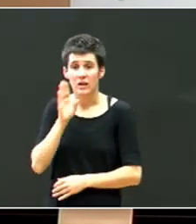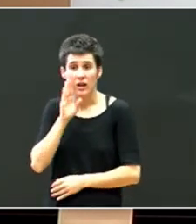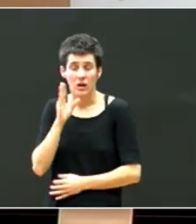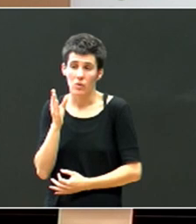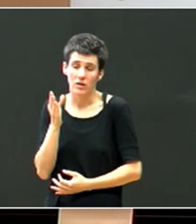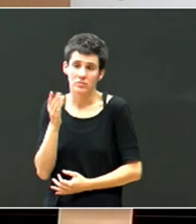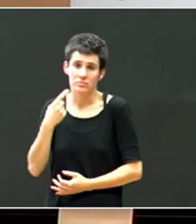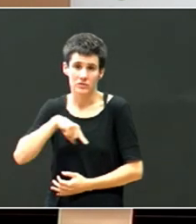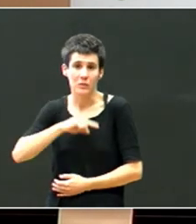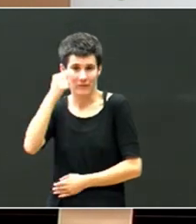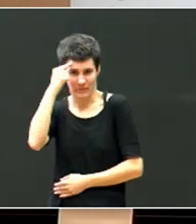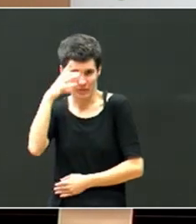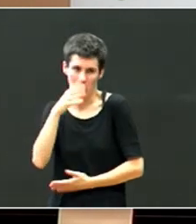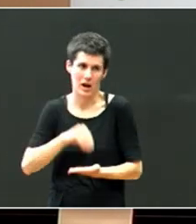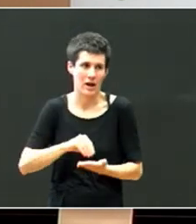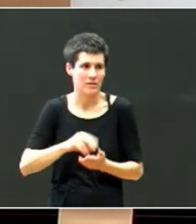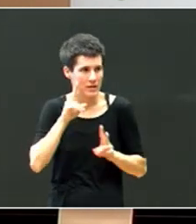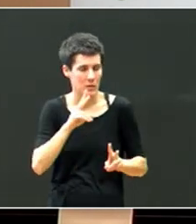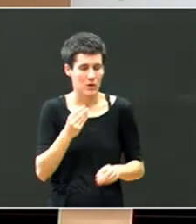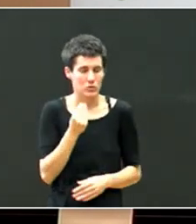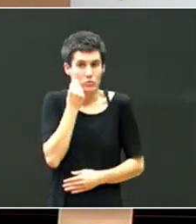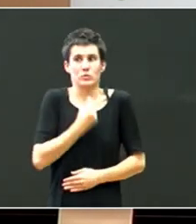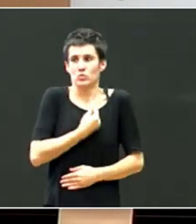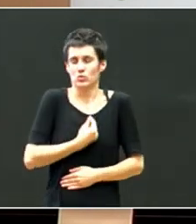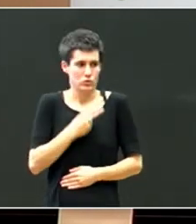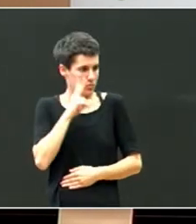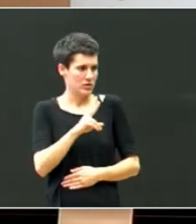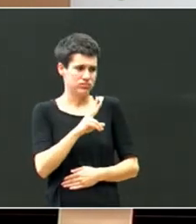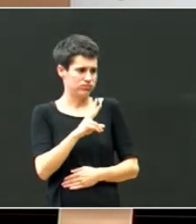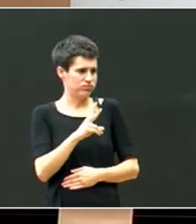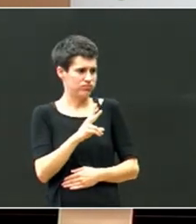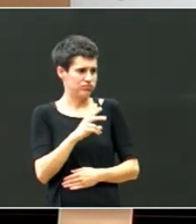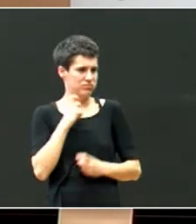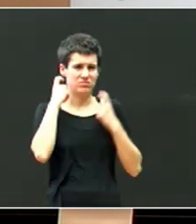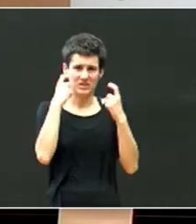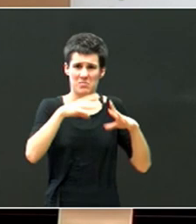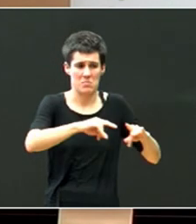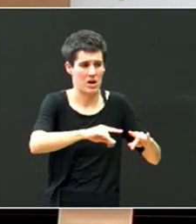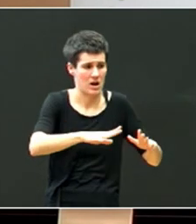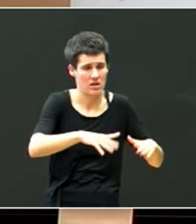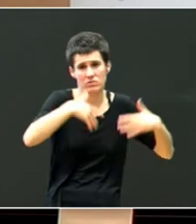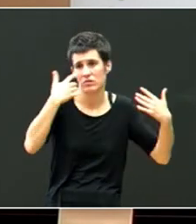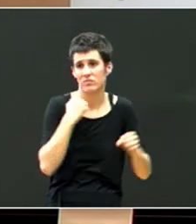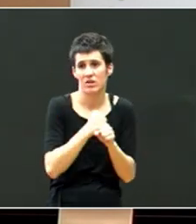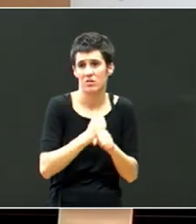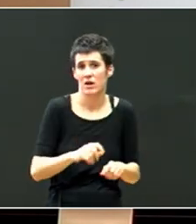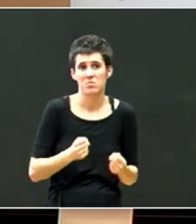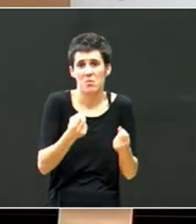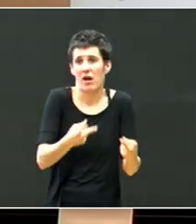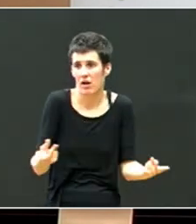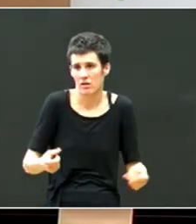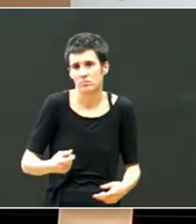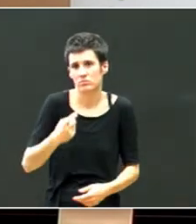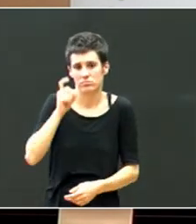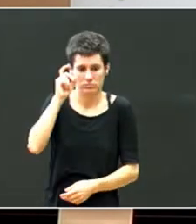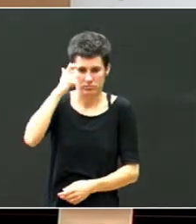izame hartugu, ze batzutan isutu egiten gara, ez Esaten dugu, ez dago zereginik, bordu bantzertarako lanagin godo gu. Irakas leok animuak behar dugu, irakas